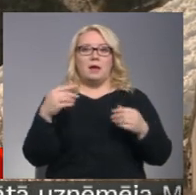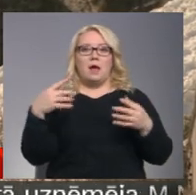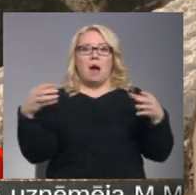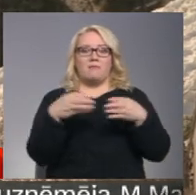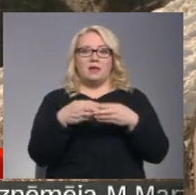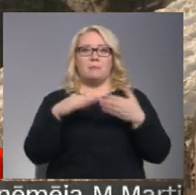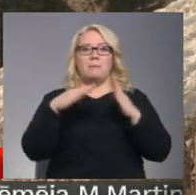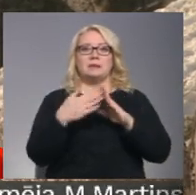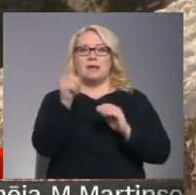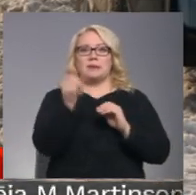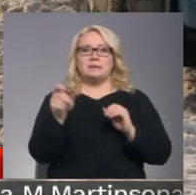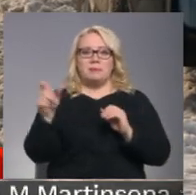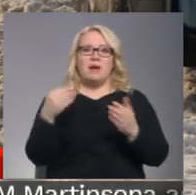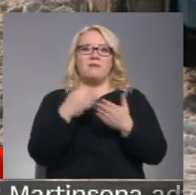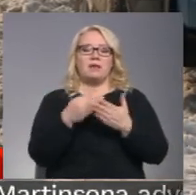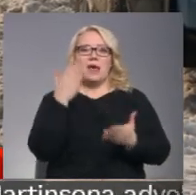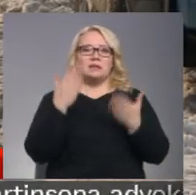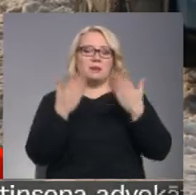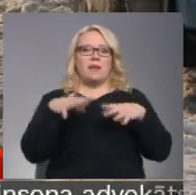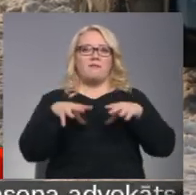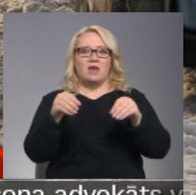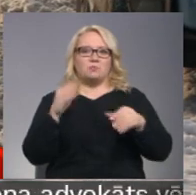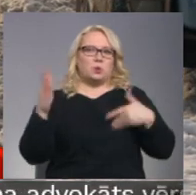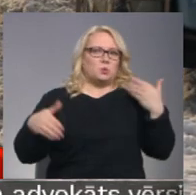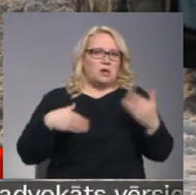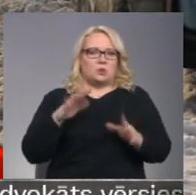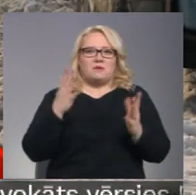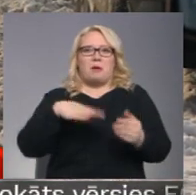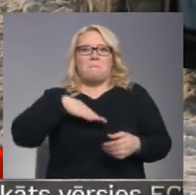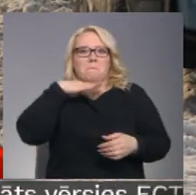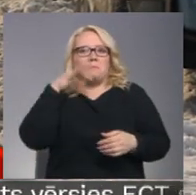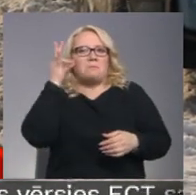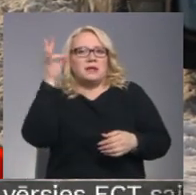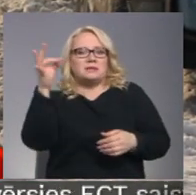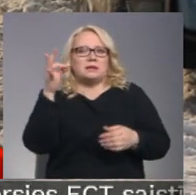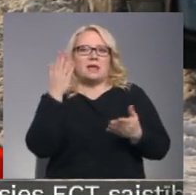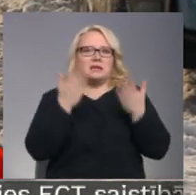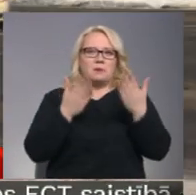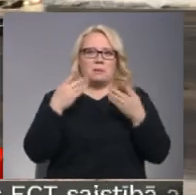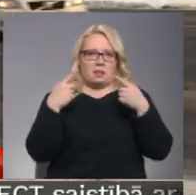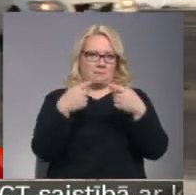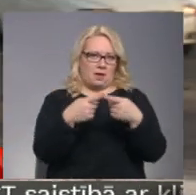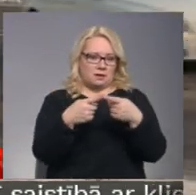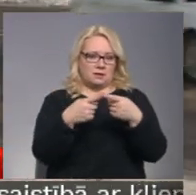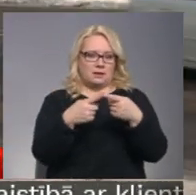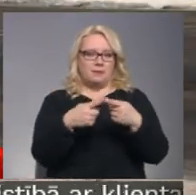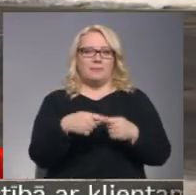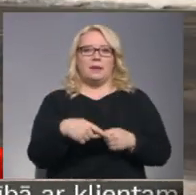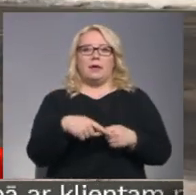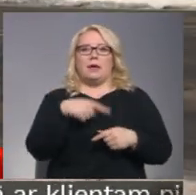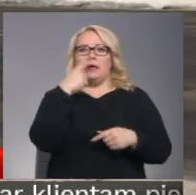cilvēkiem atzinīgi vērtē eksperimenta veikšanu, taču pauš bažas vai pietiekami precīzi noteikts eksperimenta mērķis. Vienā presa